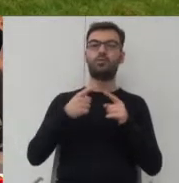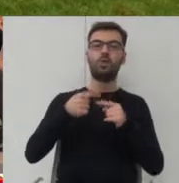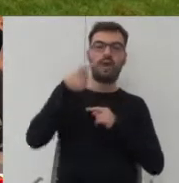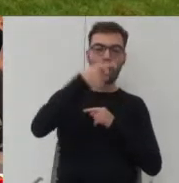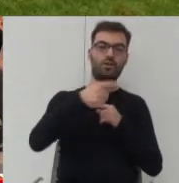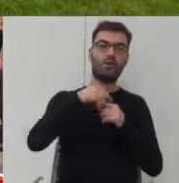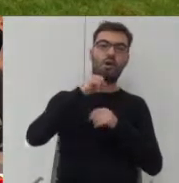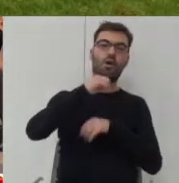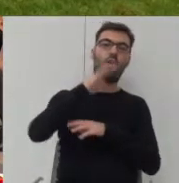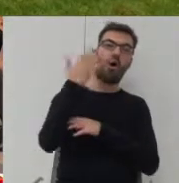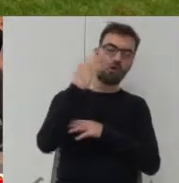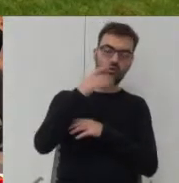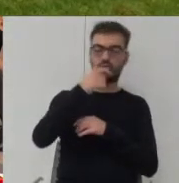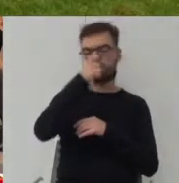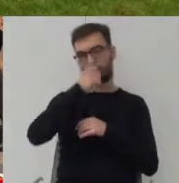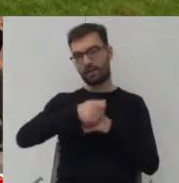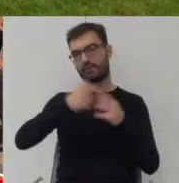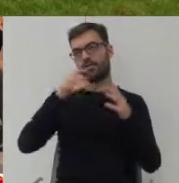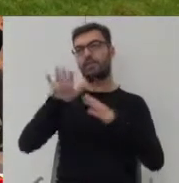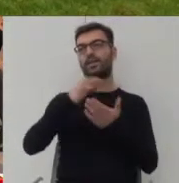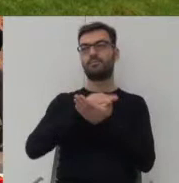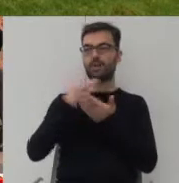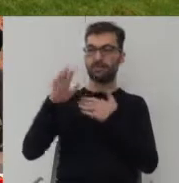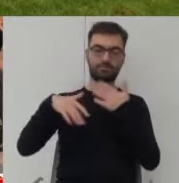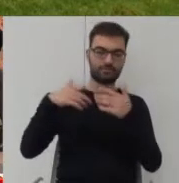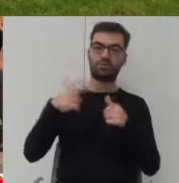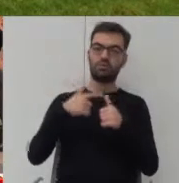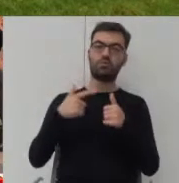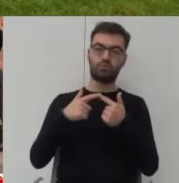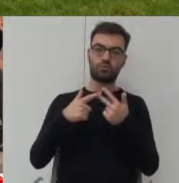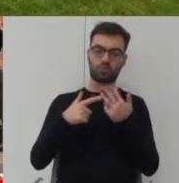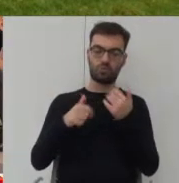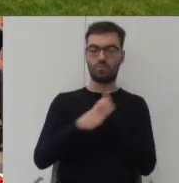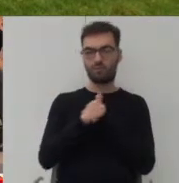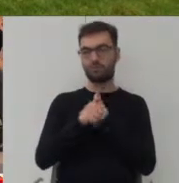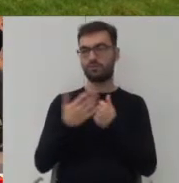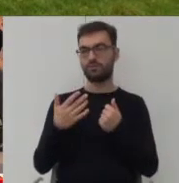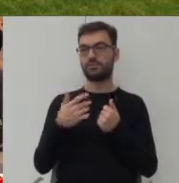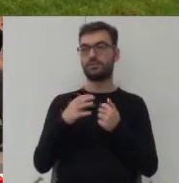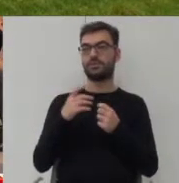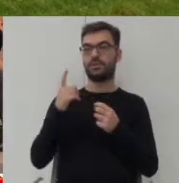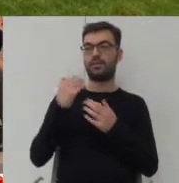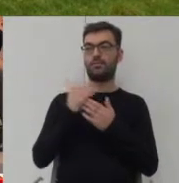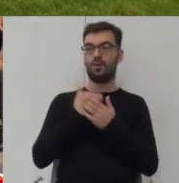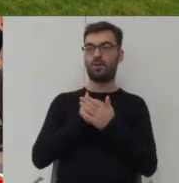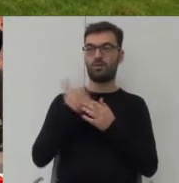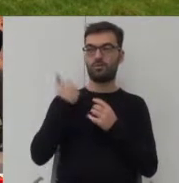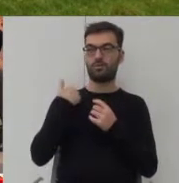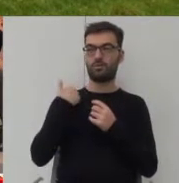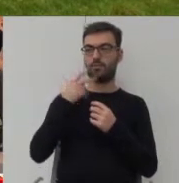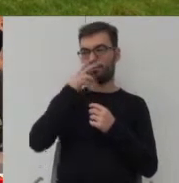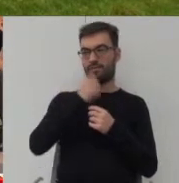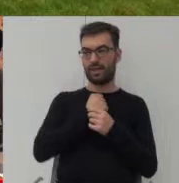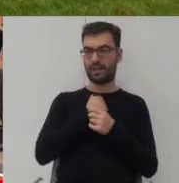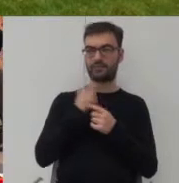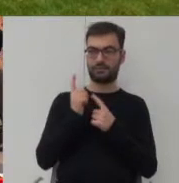śmietników, czy od miejsc parkingowych, powoduje sytuacje, które tutaj w programie zostały na tym widocznym